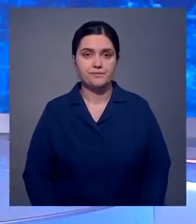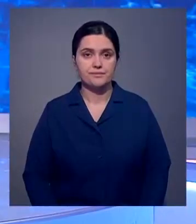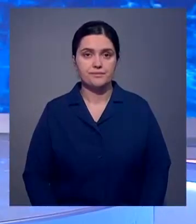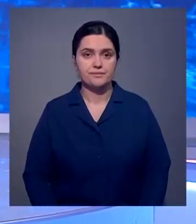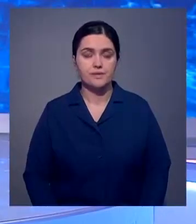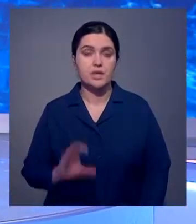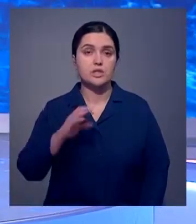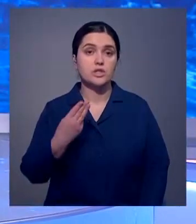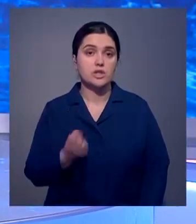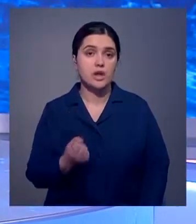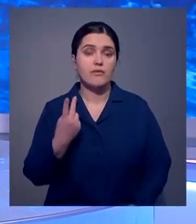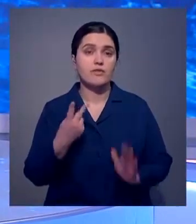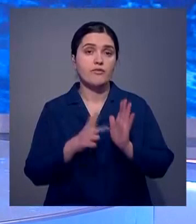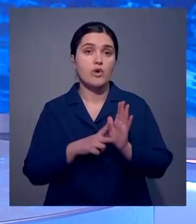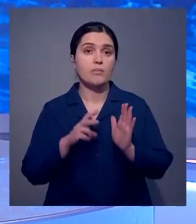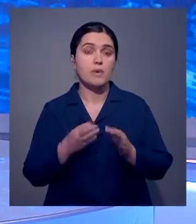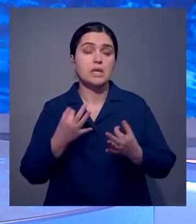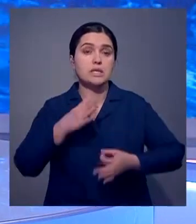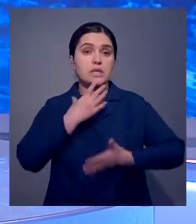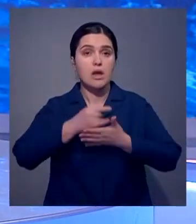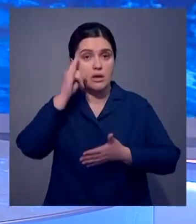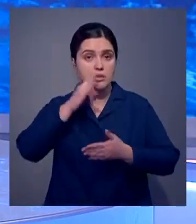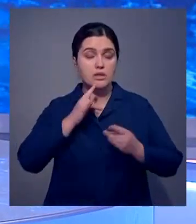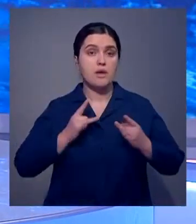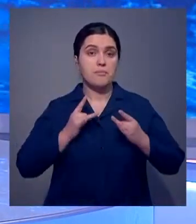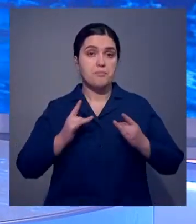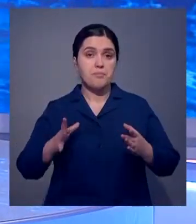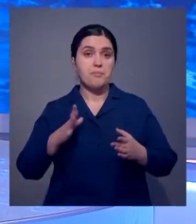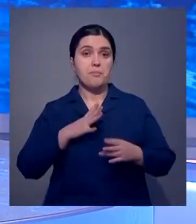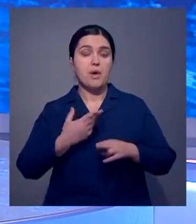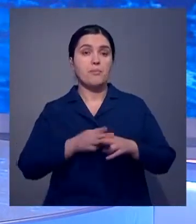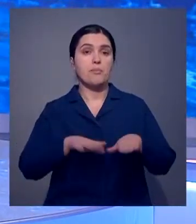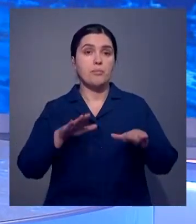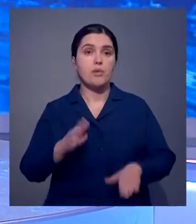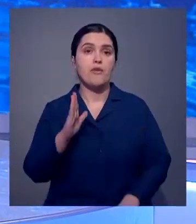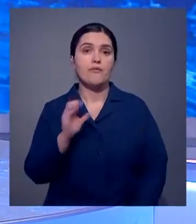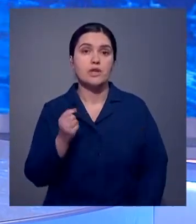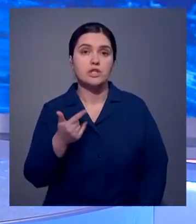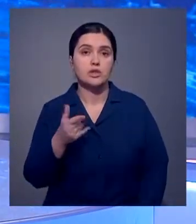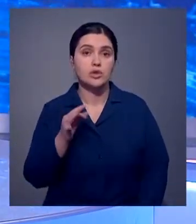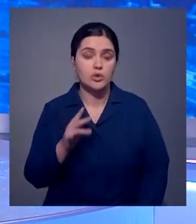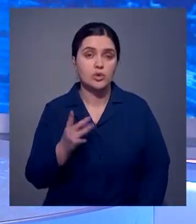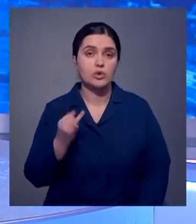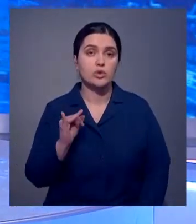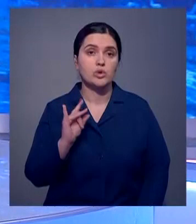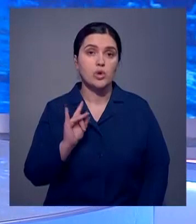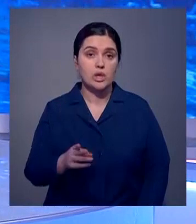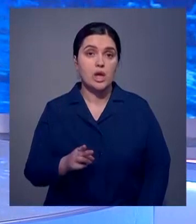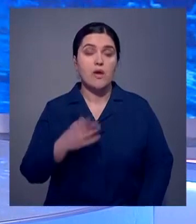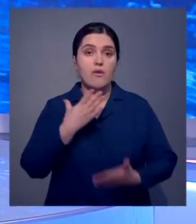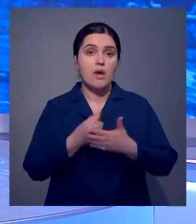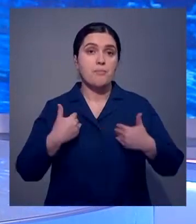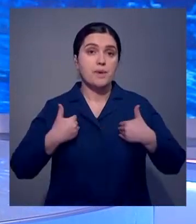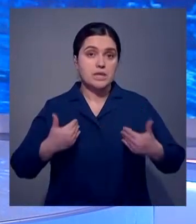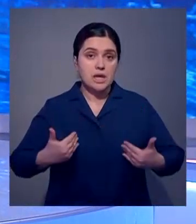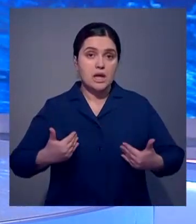В США отметили 28-летие независимости Казахстана. Праздничные торжества прошли в Вашингтоне и Нью-Йорке. В